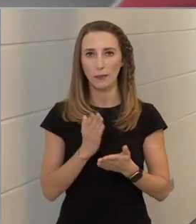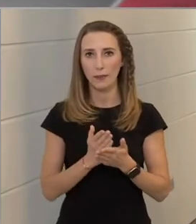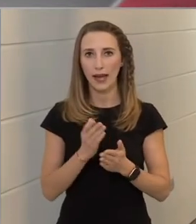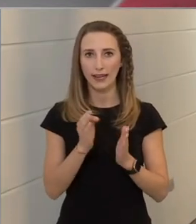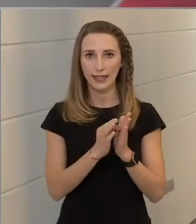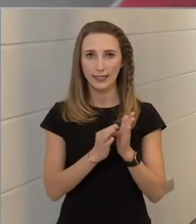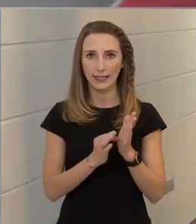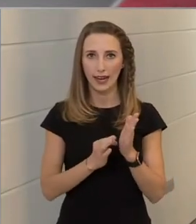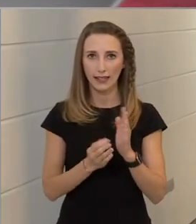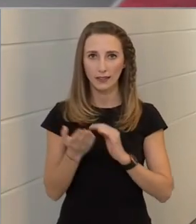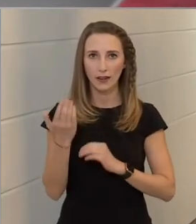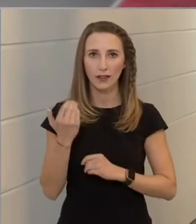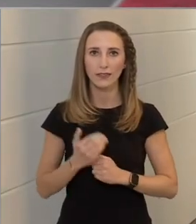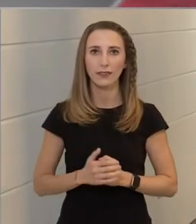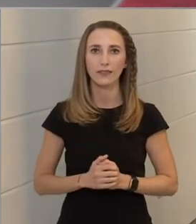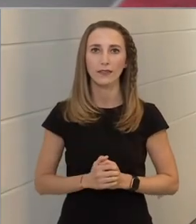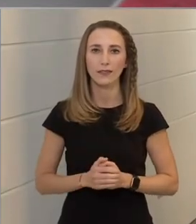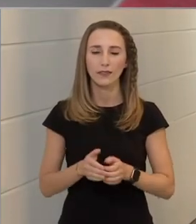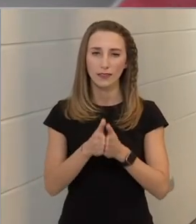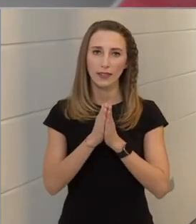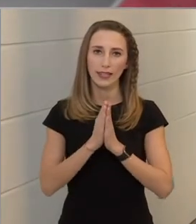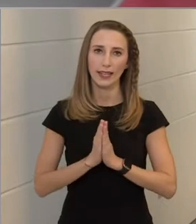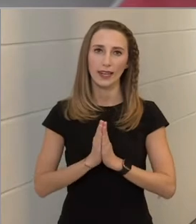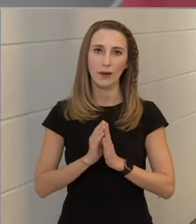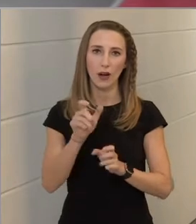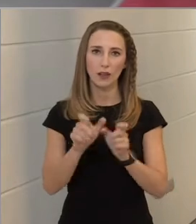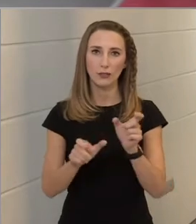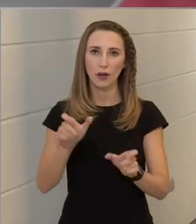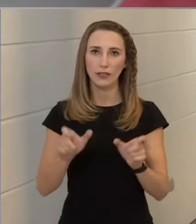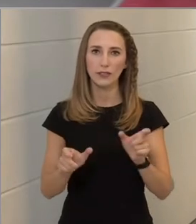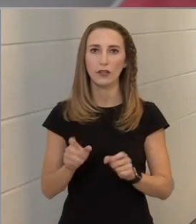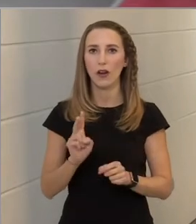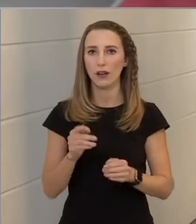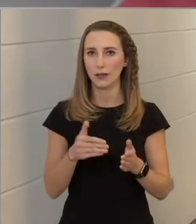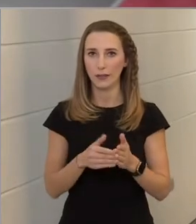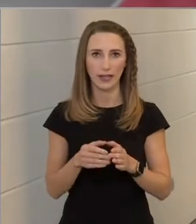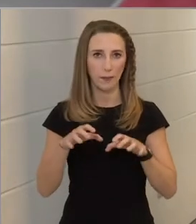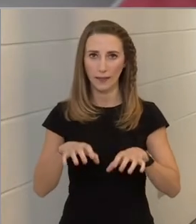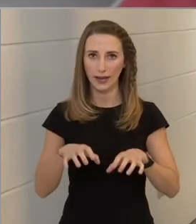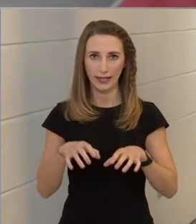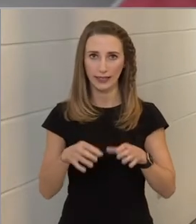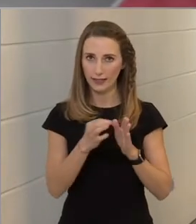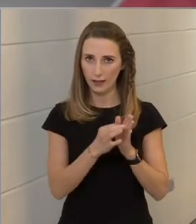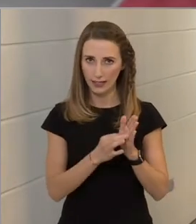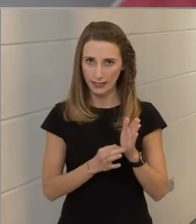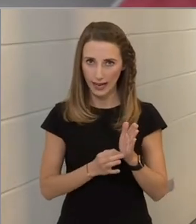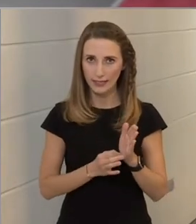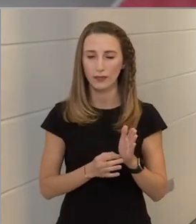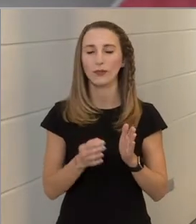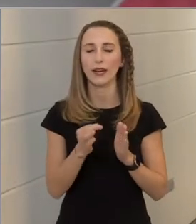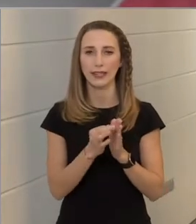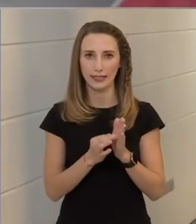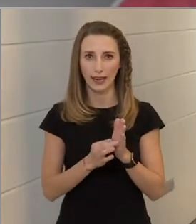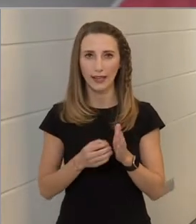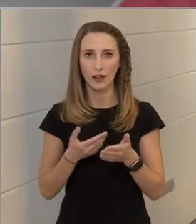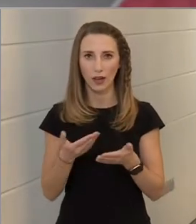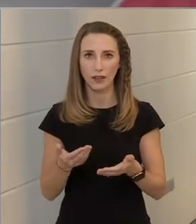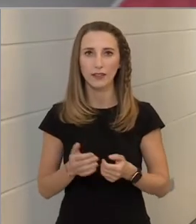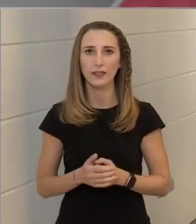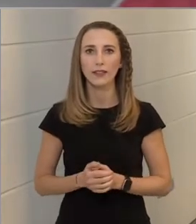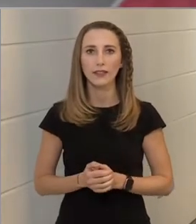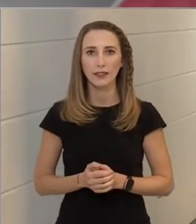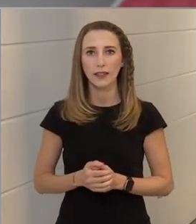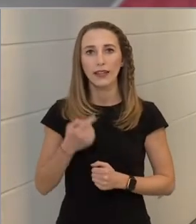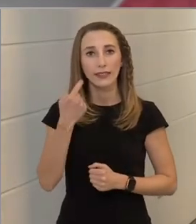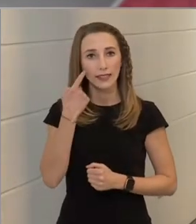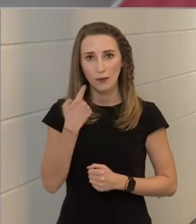regisztráltak. Kérem azokat is, akik még ezt nem tették meg, hogy regisztráljanak, hiszen